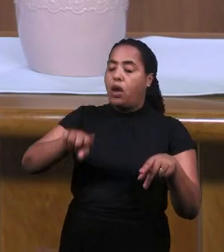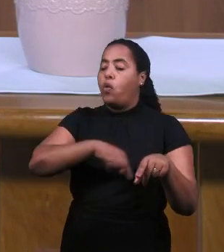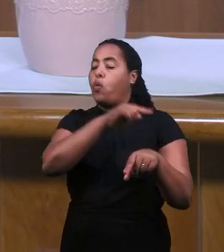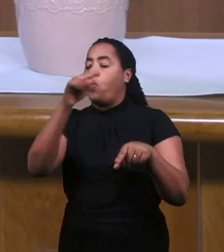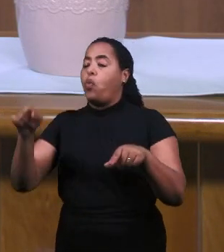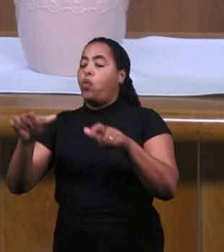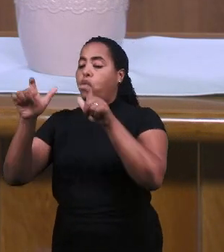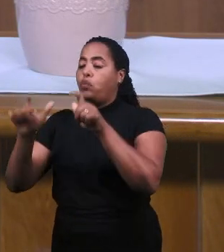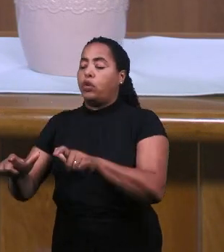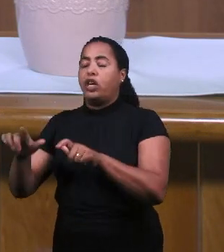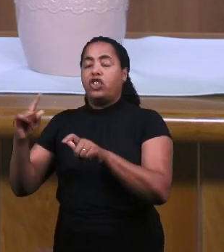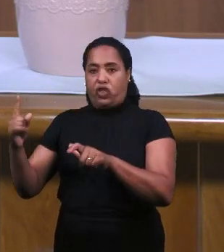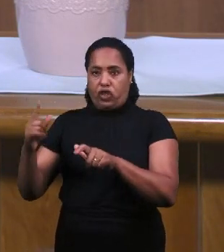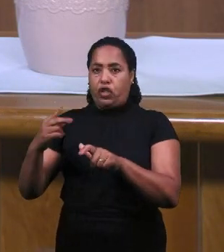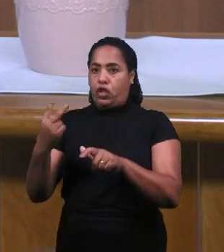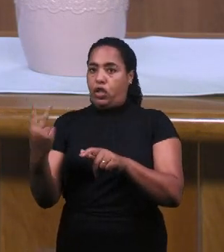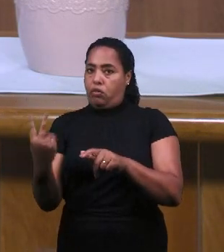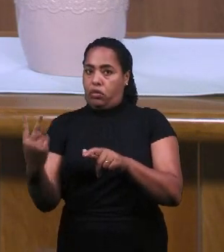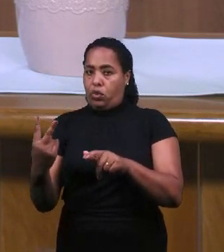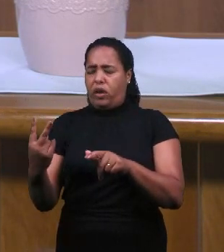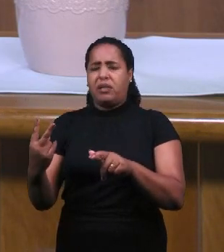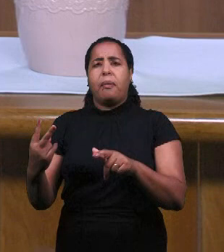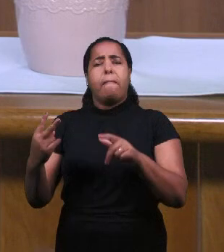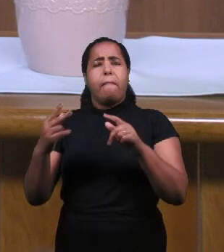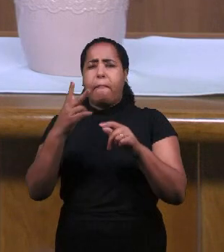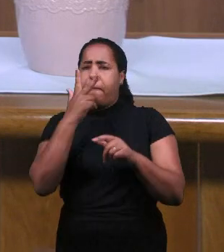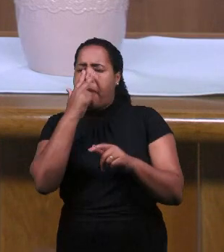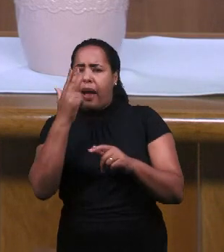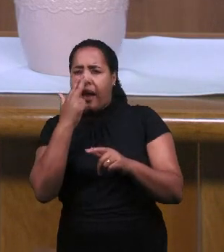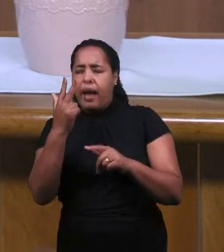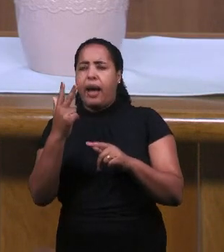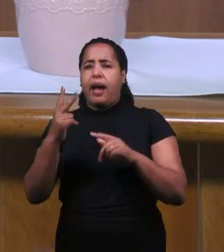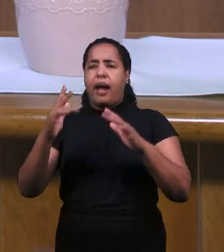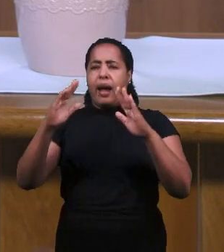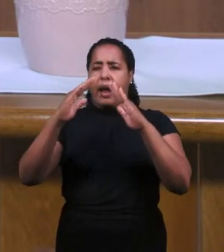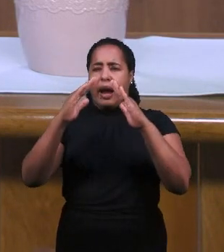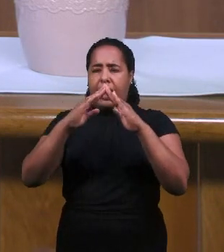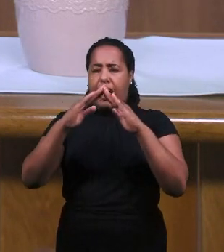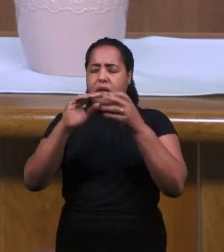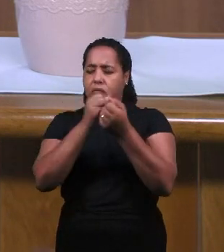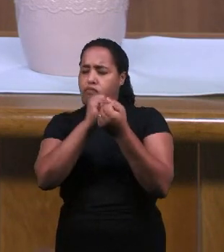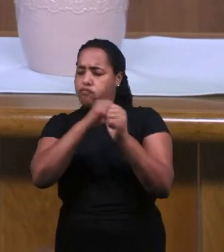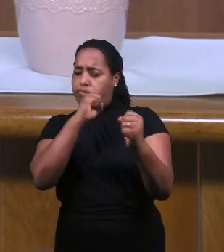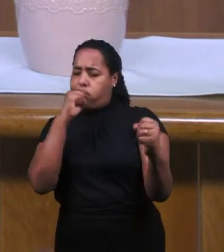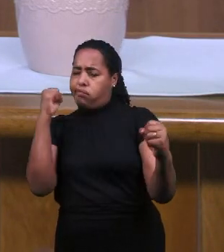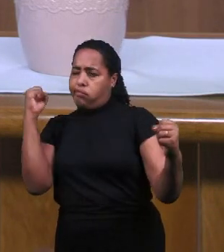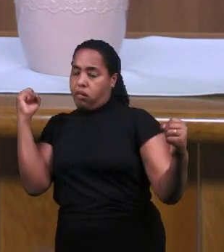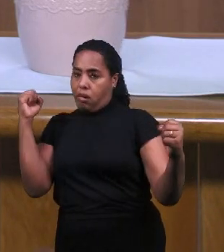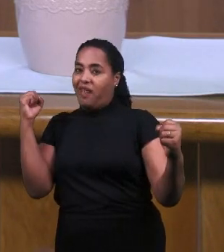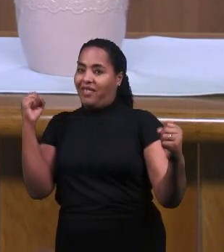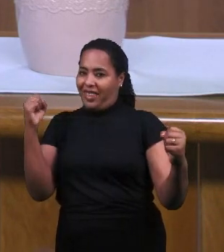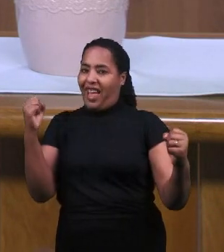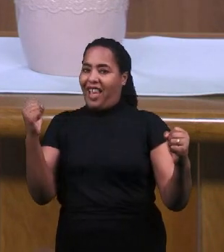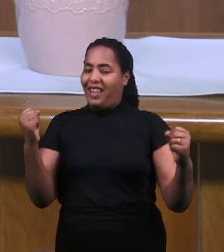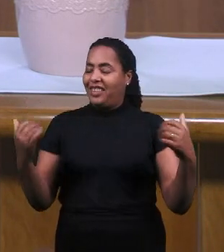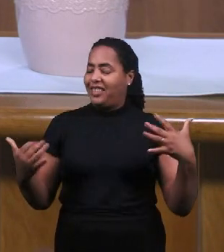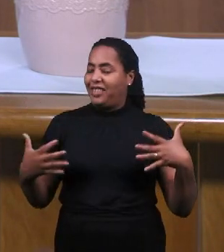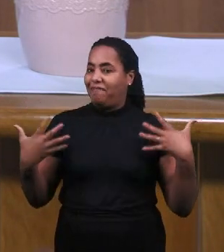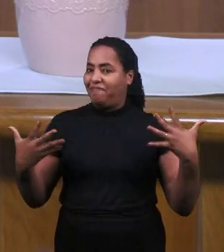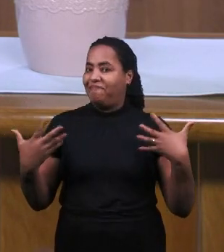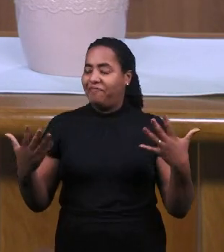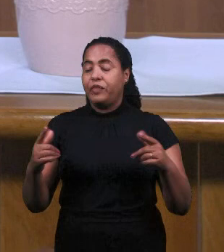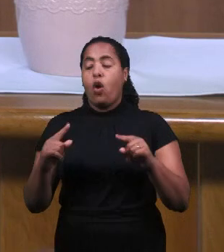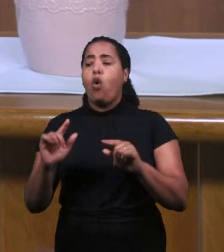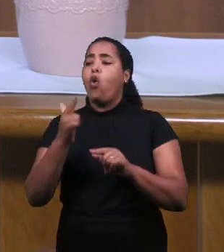дворцу Один был в Самаре Другой был В Израиле Как бы Там был один Грубо говоря Зимний